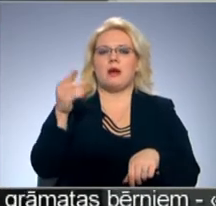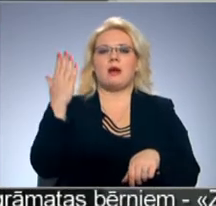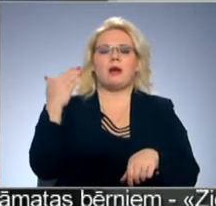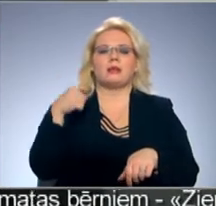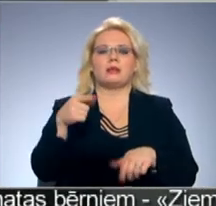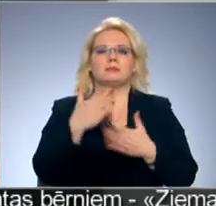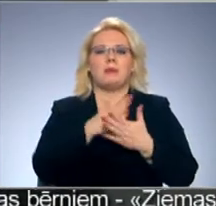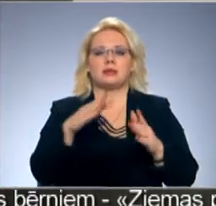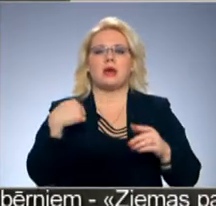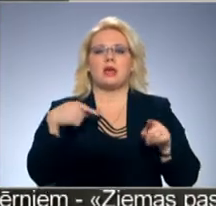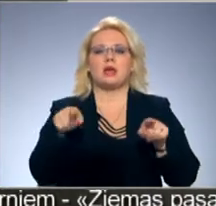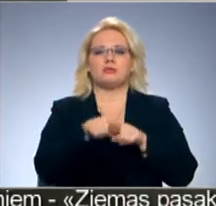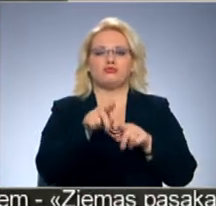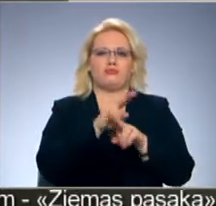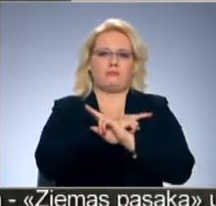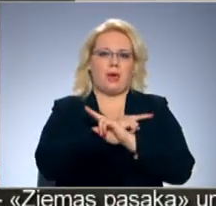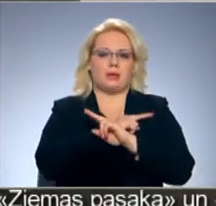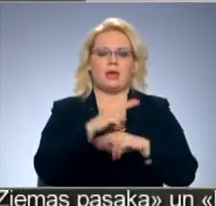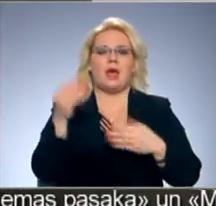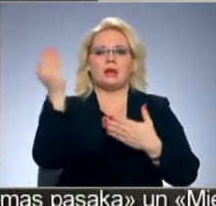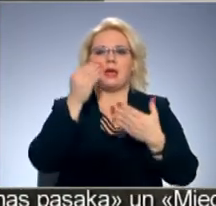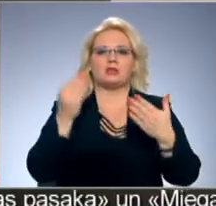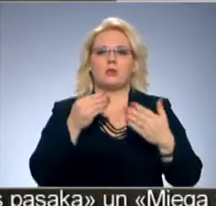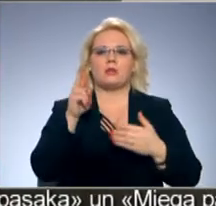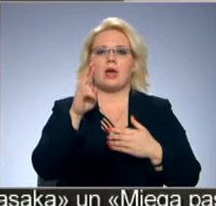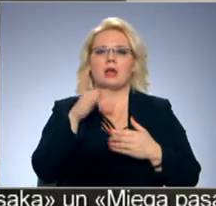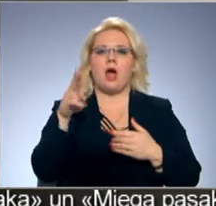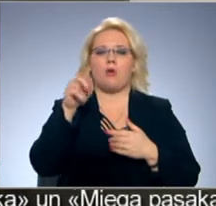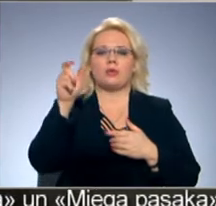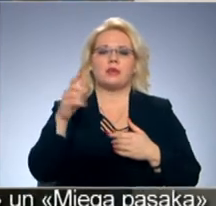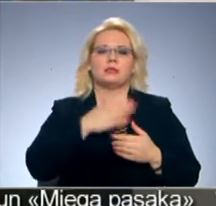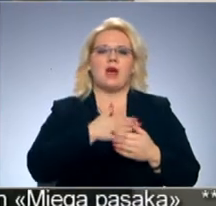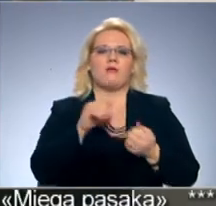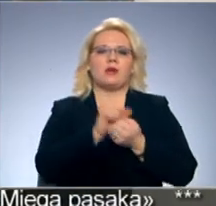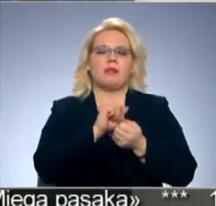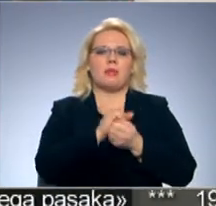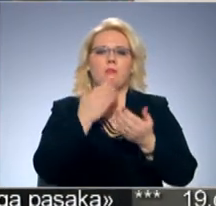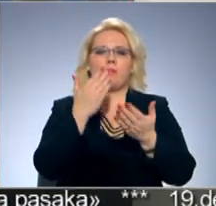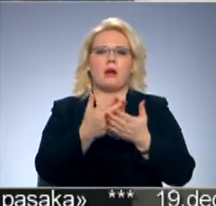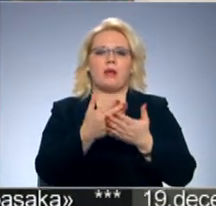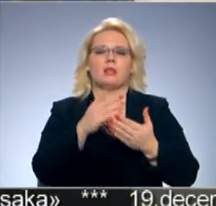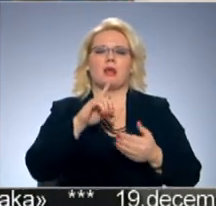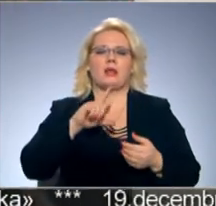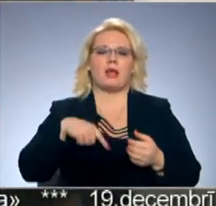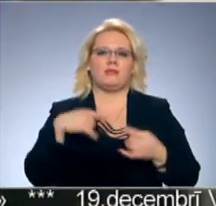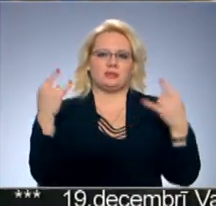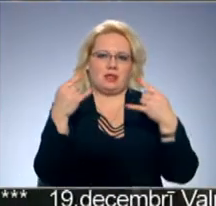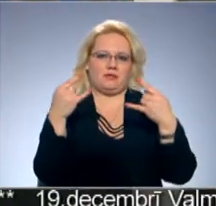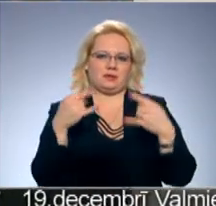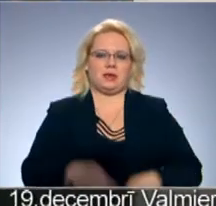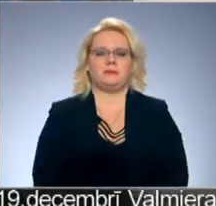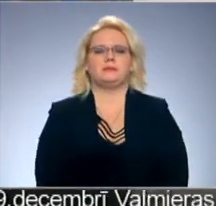beigsies, tad arī es būšu beigta. Gleznotāja Ilza Raudiņa savu iedabu atklāja Anetei Lesītei un dzīnterams spriņģim no Latvijas televīzijas.